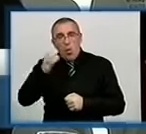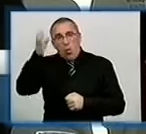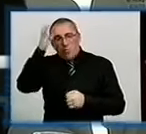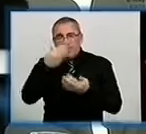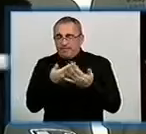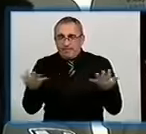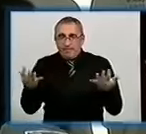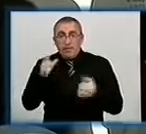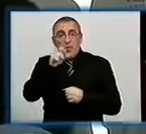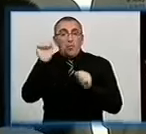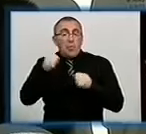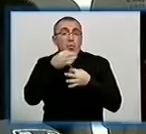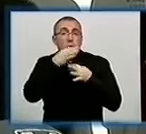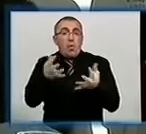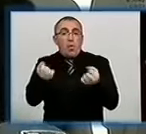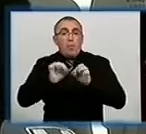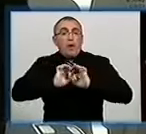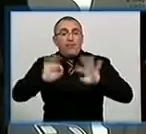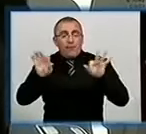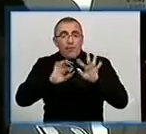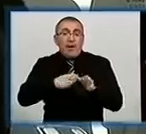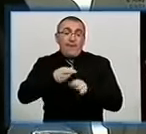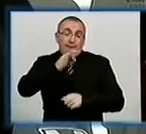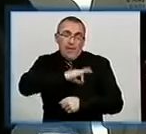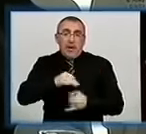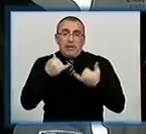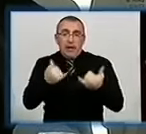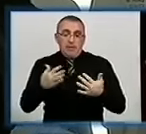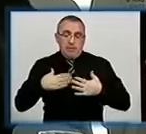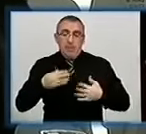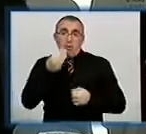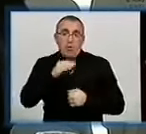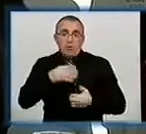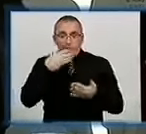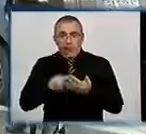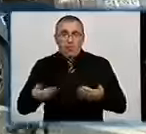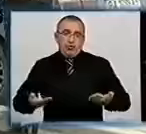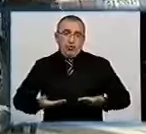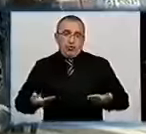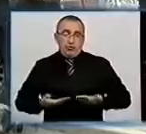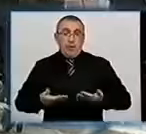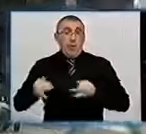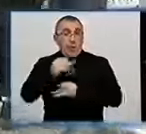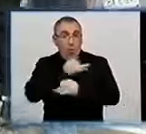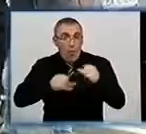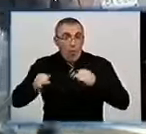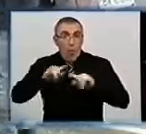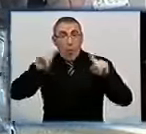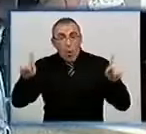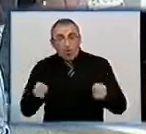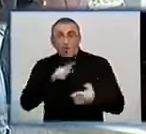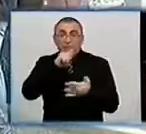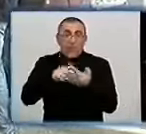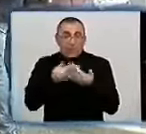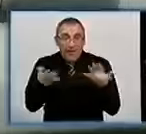місце, де можна отримати інформацію і використати її для покращення свого власного життя. Після обговорення організаційних питань